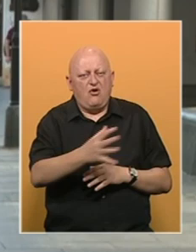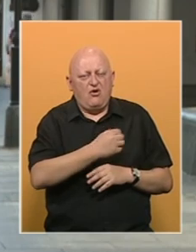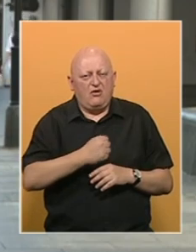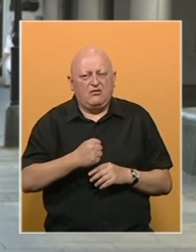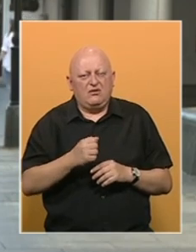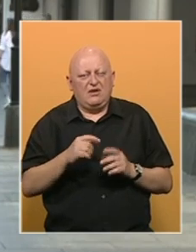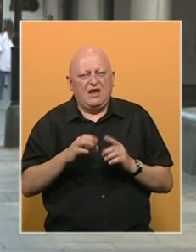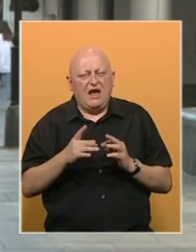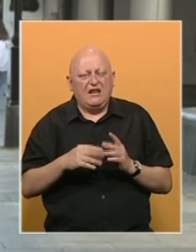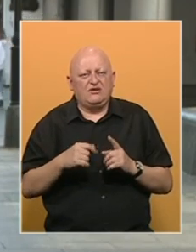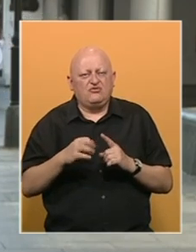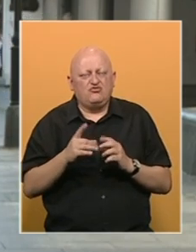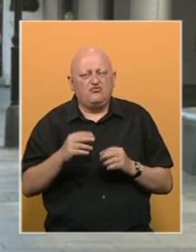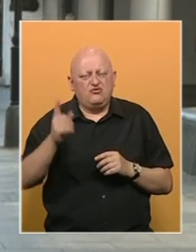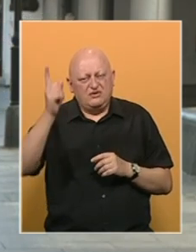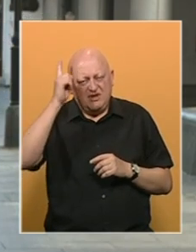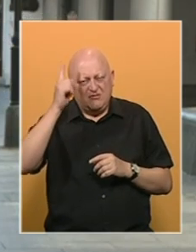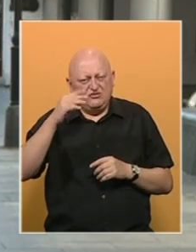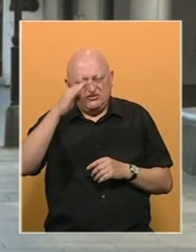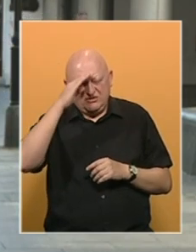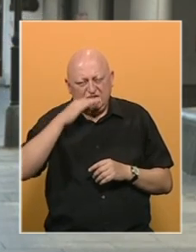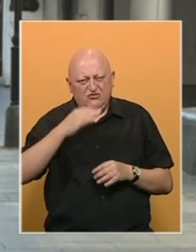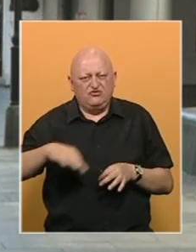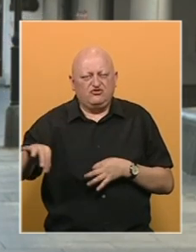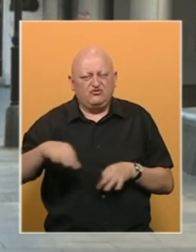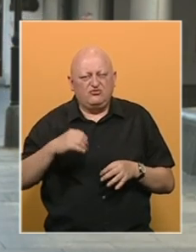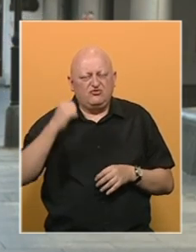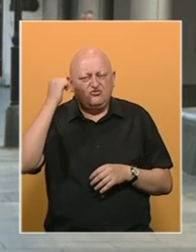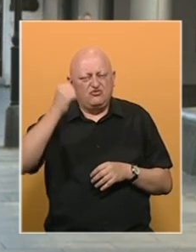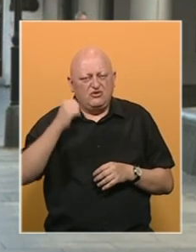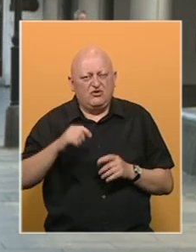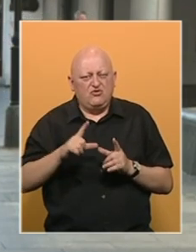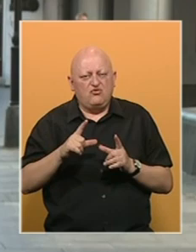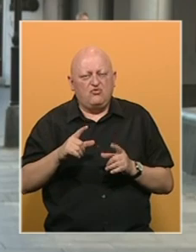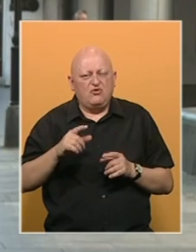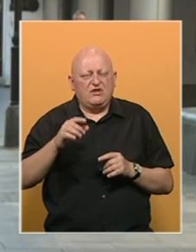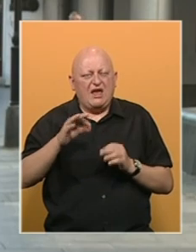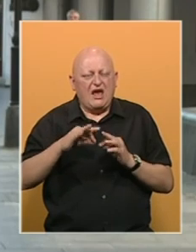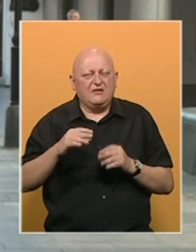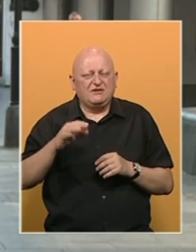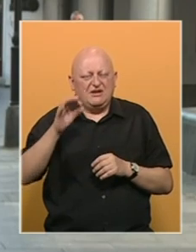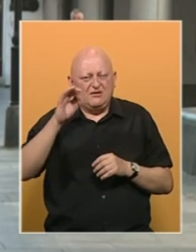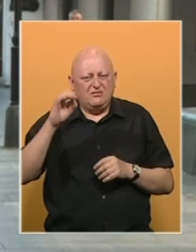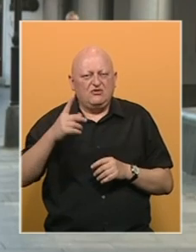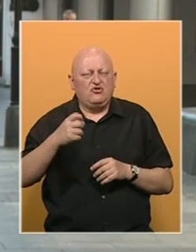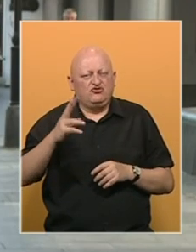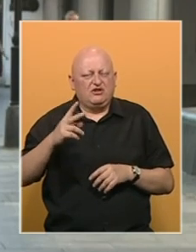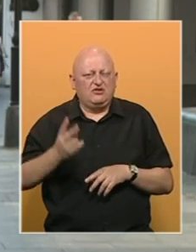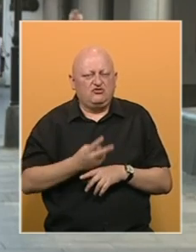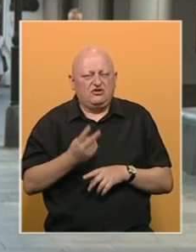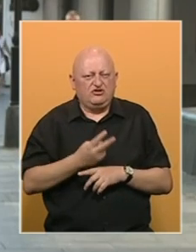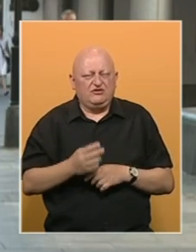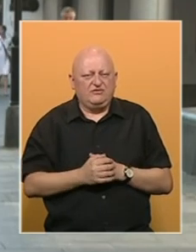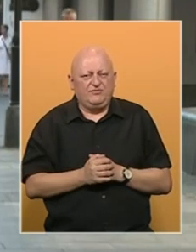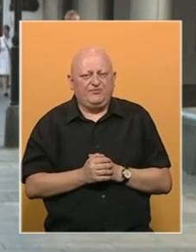Kanadu, Kubu, Nemačku, Italiju, Španiju, Tursku, Ujedinjene Arabske Emirate i još neke druge